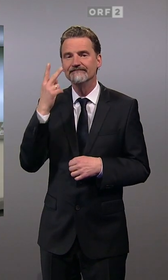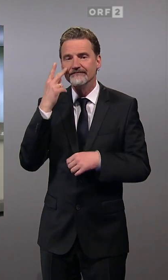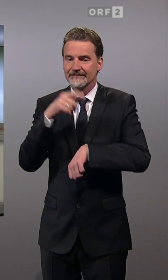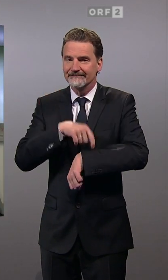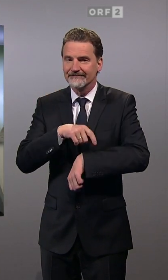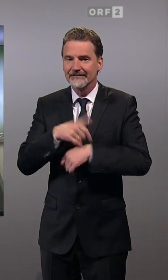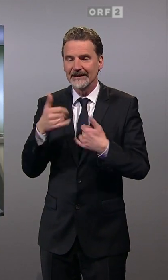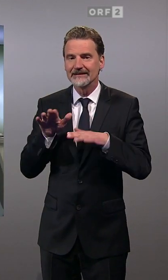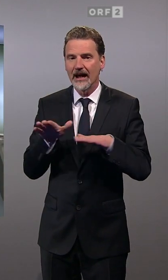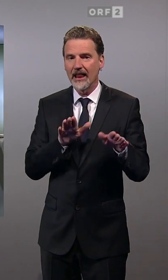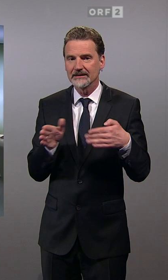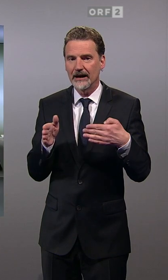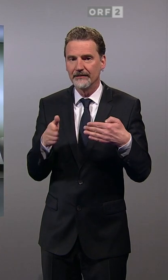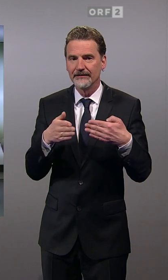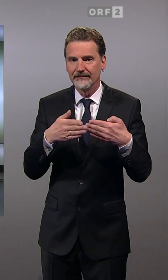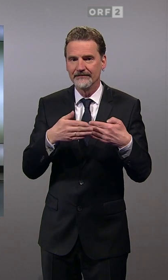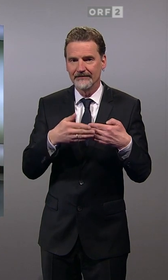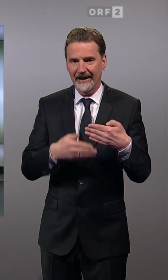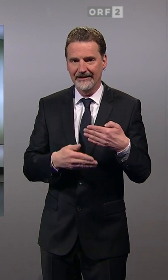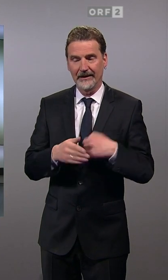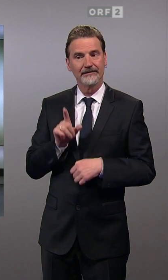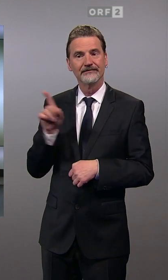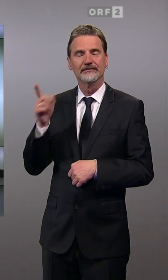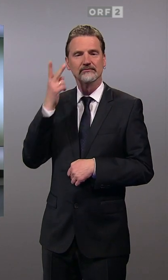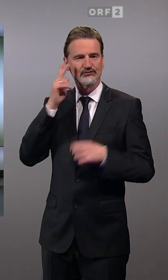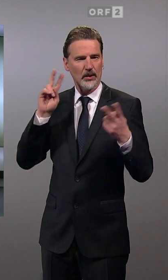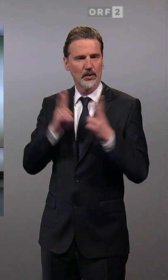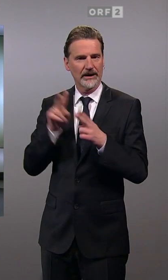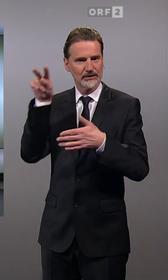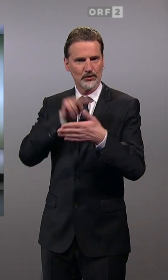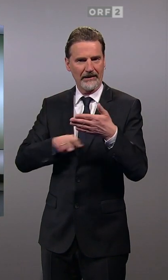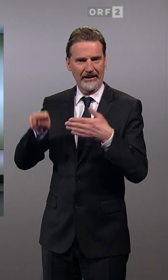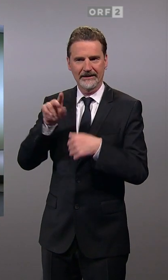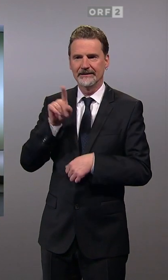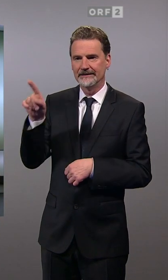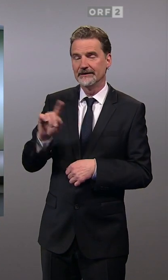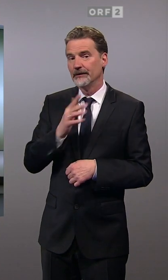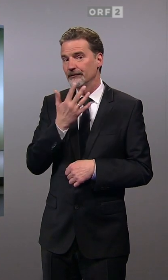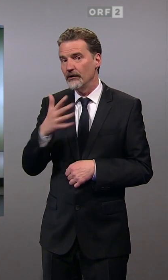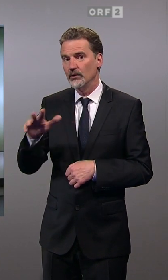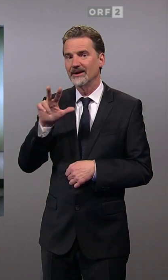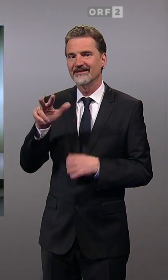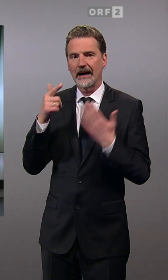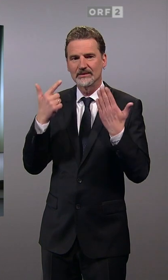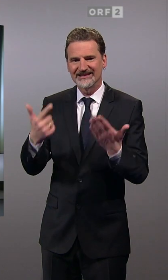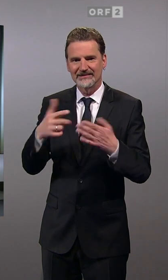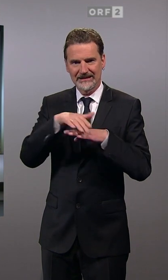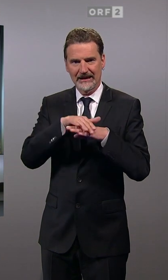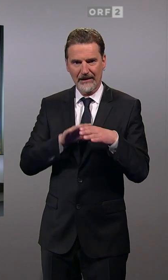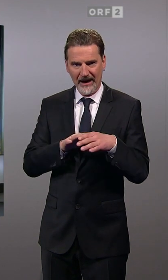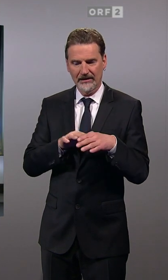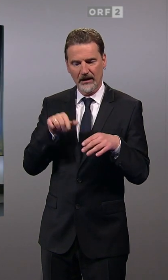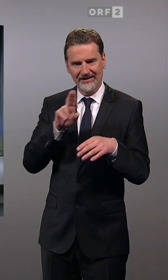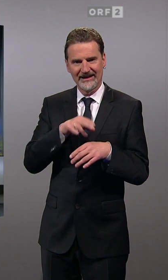Wahltag jetzt gerade dem Ende zu. Schauen wir uns das kurz im Überblick an. In den 573 Gemeinden in